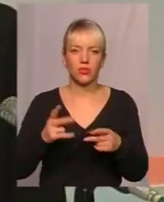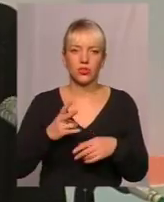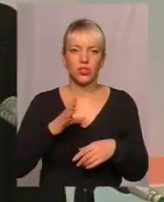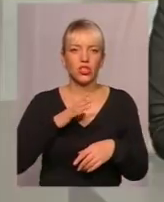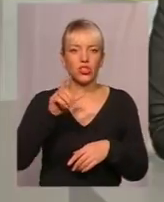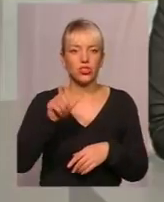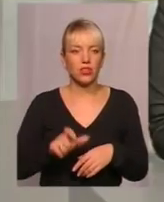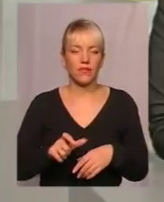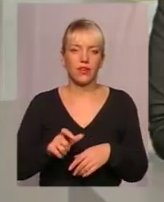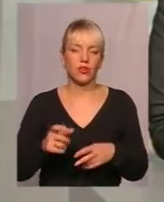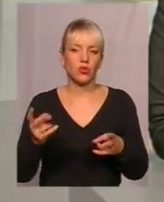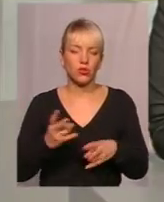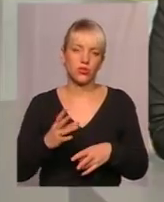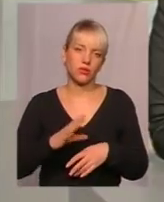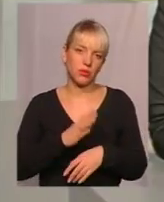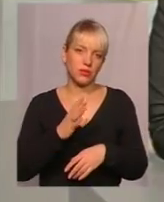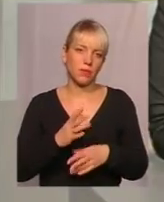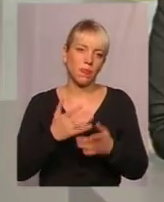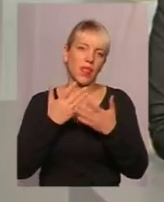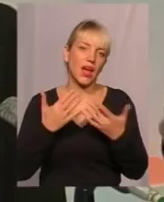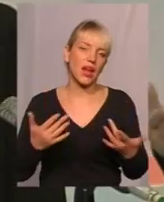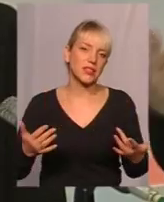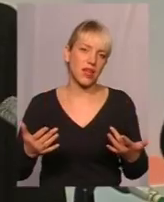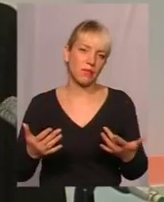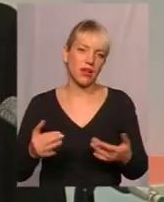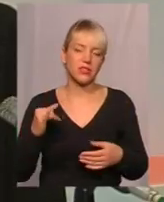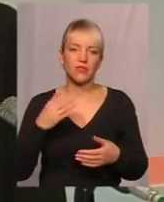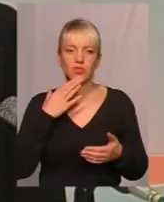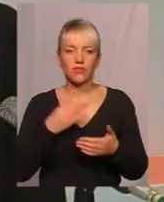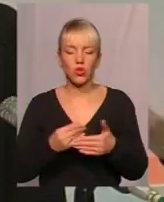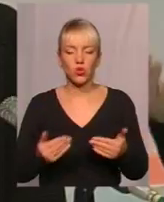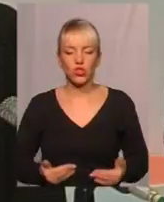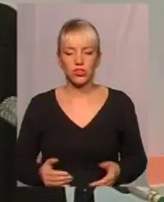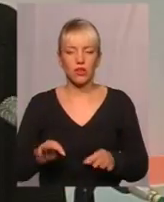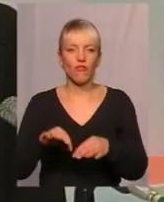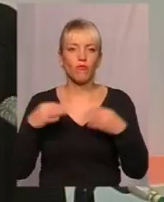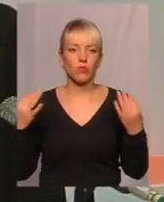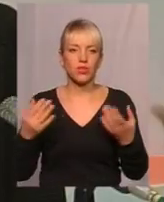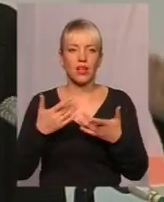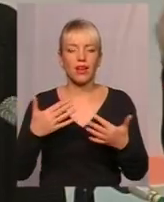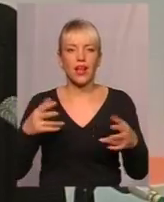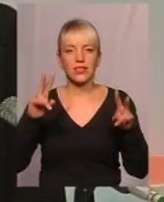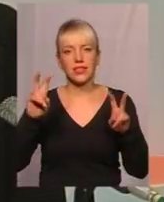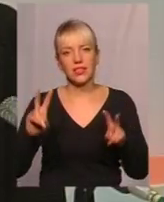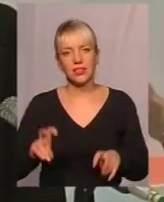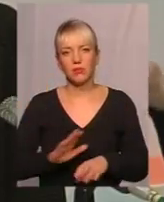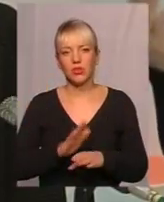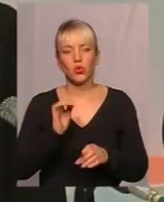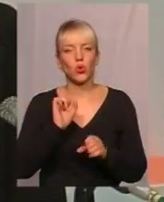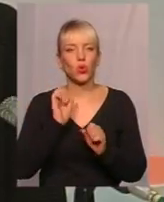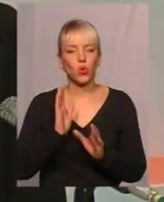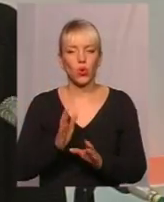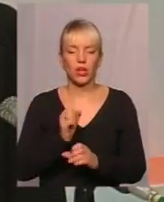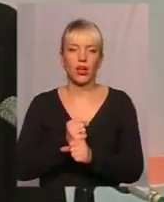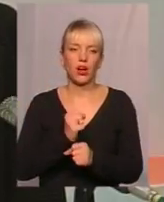Человек дійсно має бути разнообразні і в свою життя впускати більш різні теми, не тільки роботу і